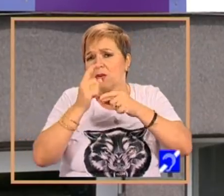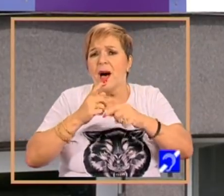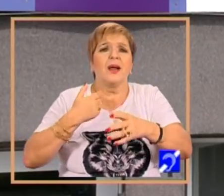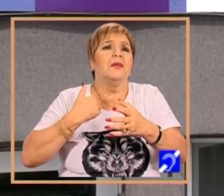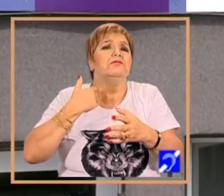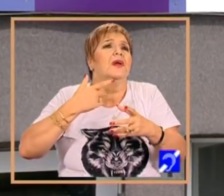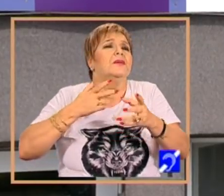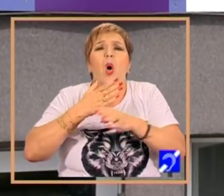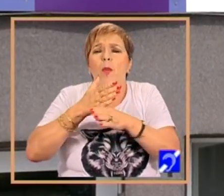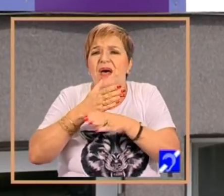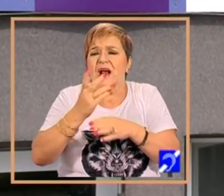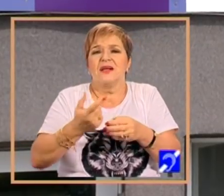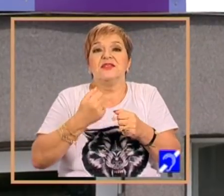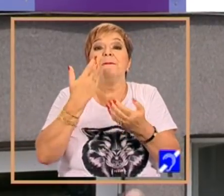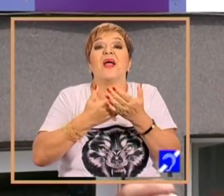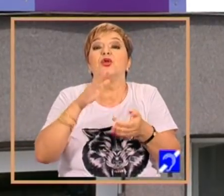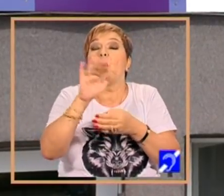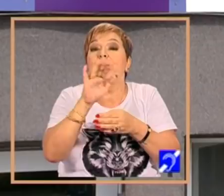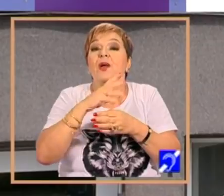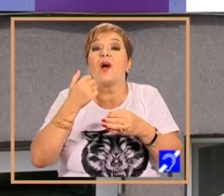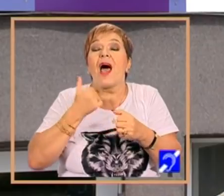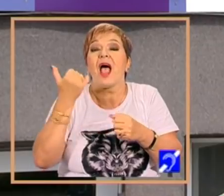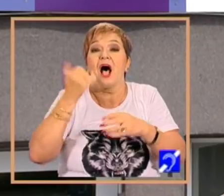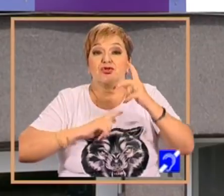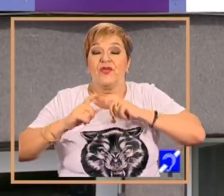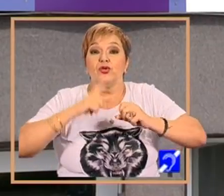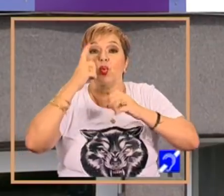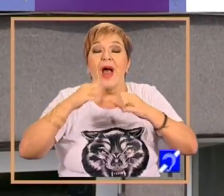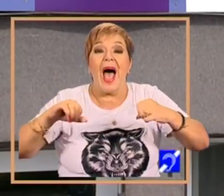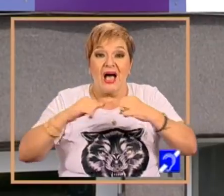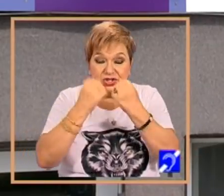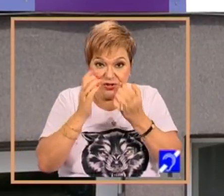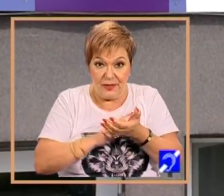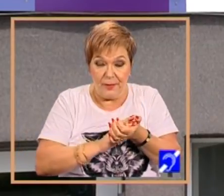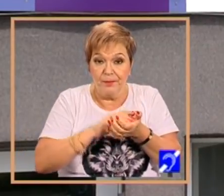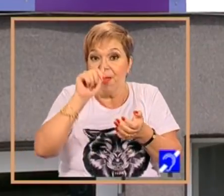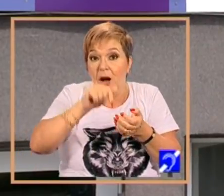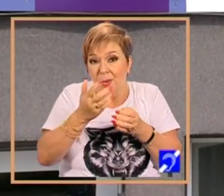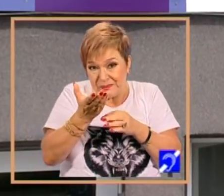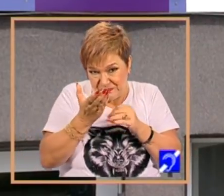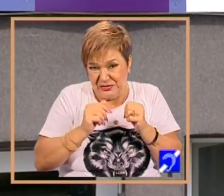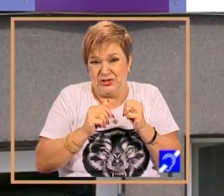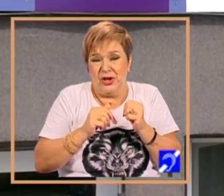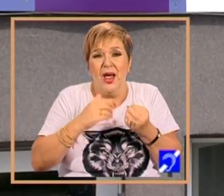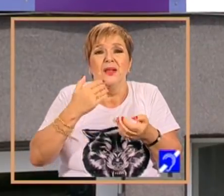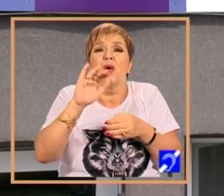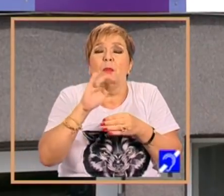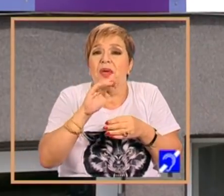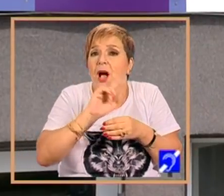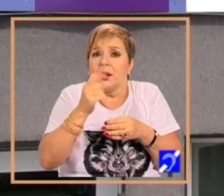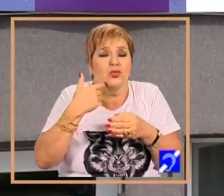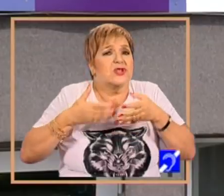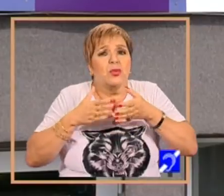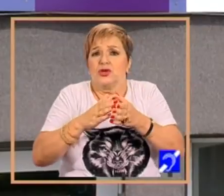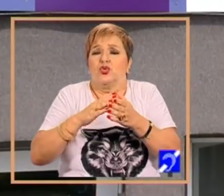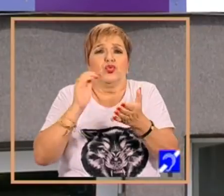-operatoria, copilul e accidentat. Noi, la această dată, pe centru suntem foarte solicitați pentru copii care nu s-au născut neapărat cu